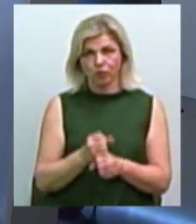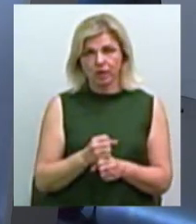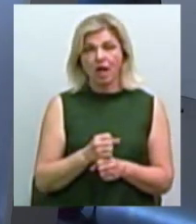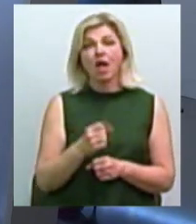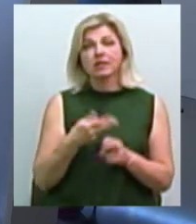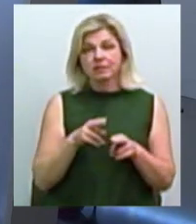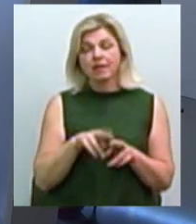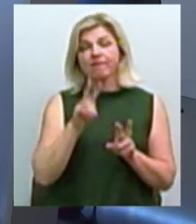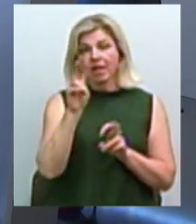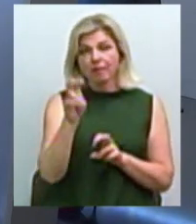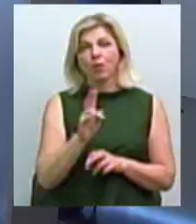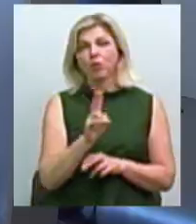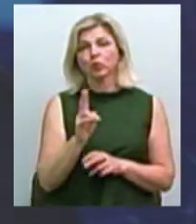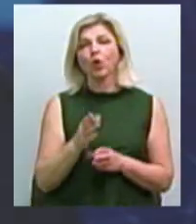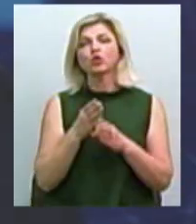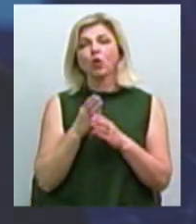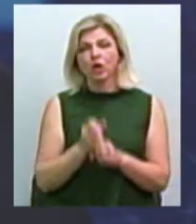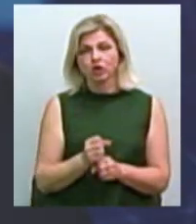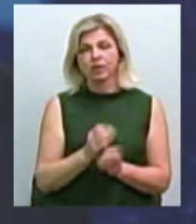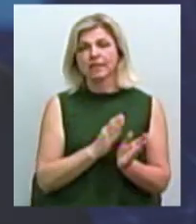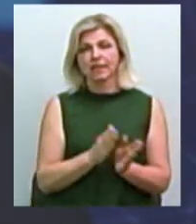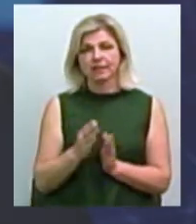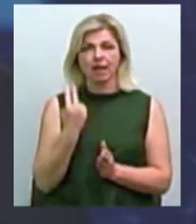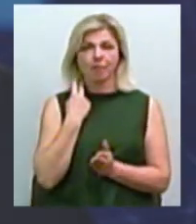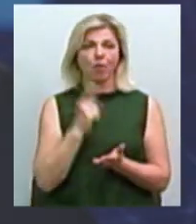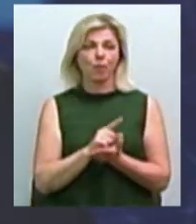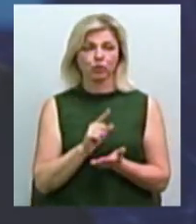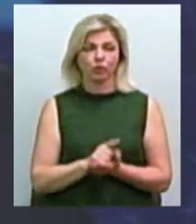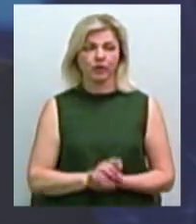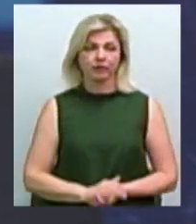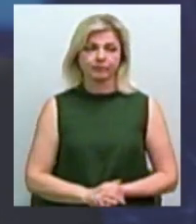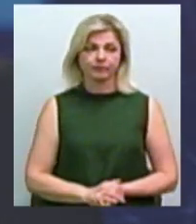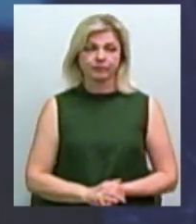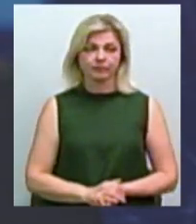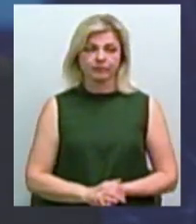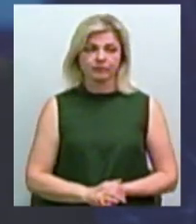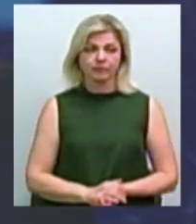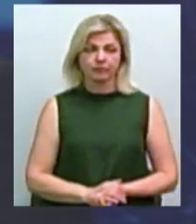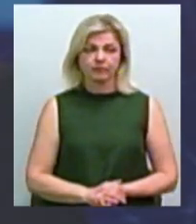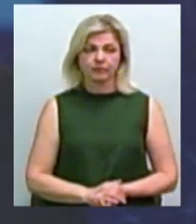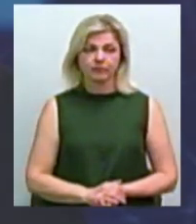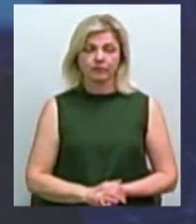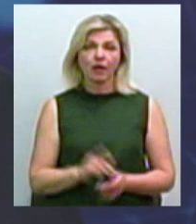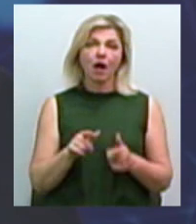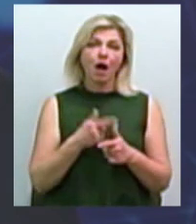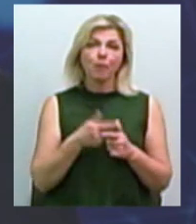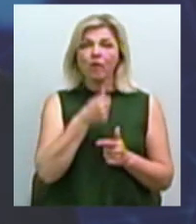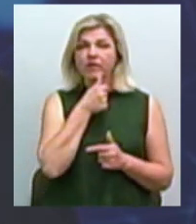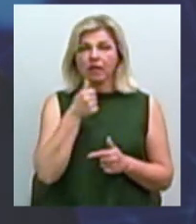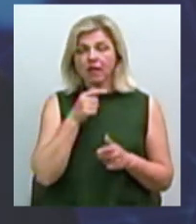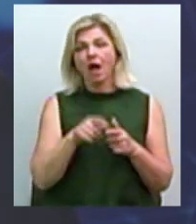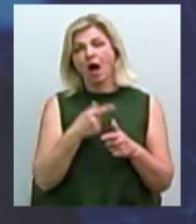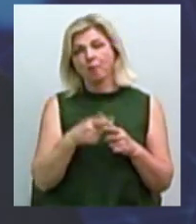знаходяться на спрощенній системі піддаткування. Майже вдвічі в нас зменшена кількість собі господарювання. Я сказала, або в тіні, або частина виїхала.